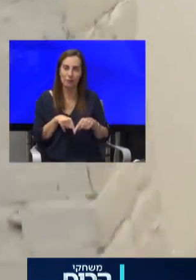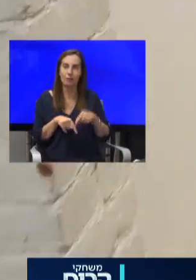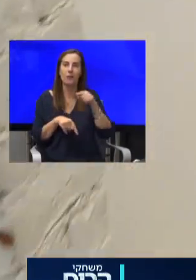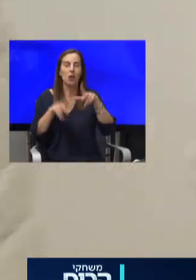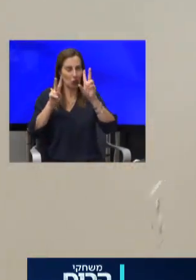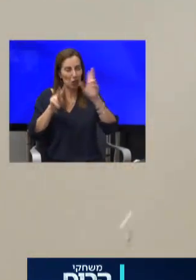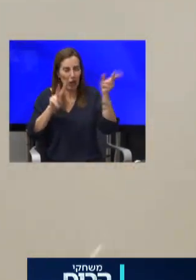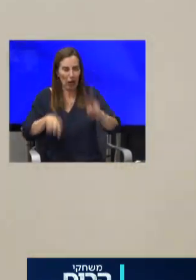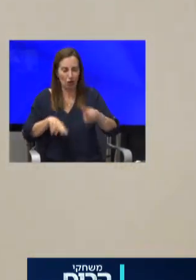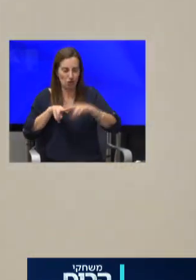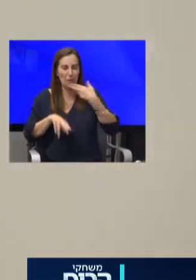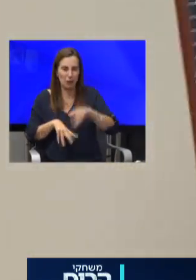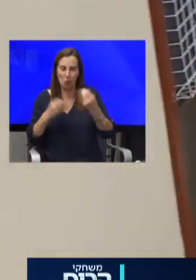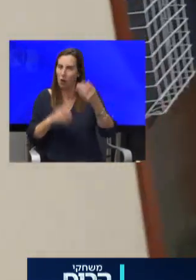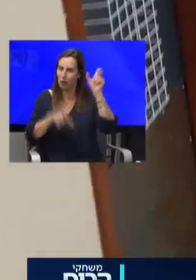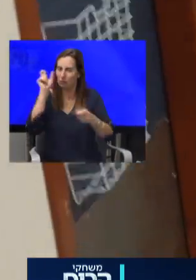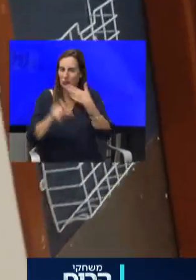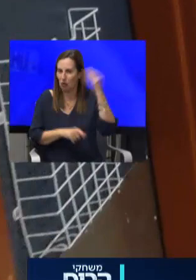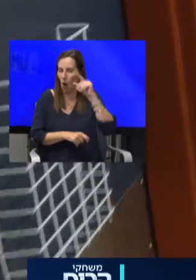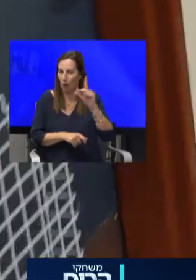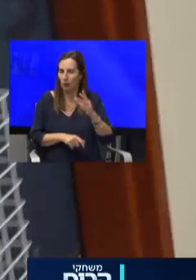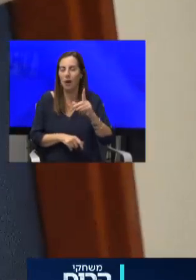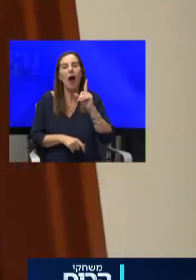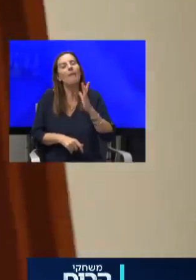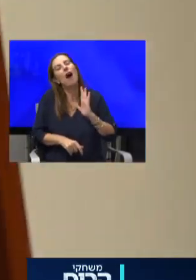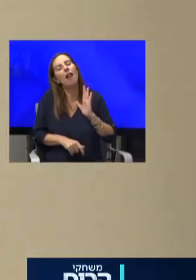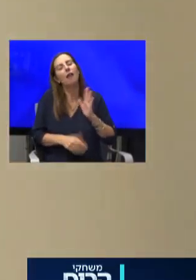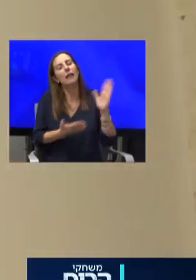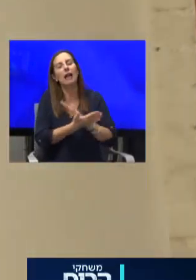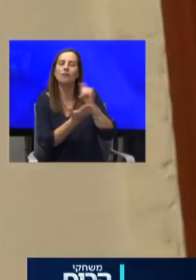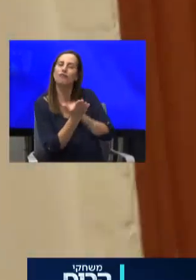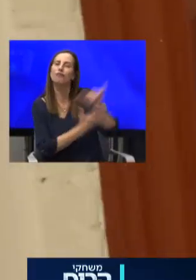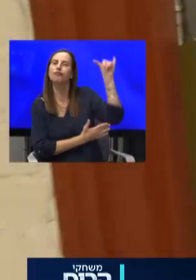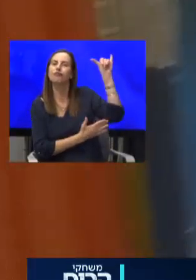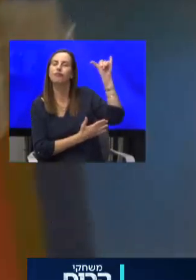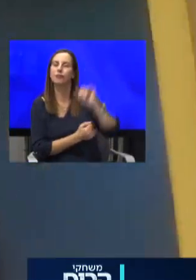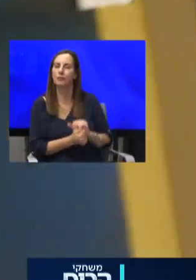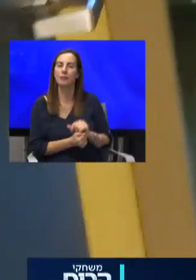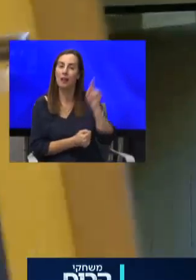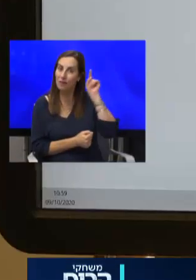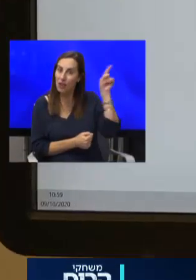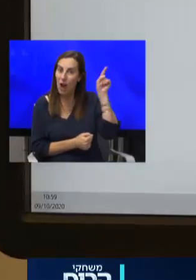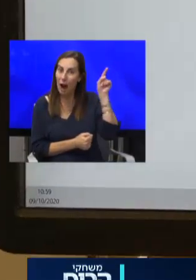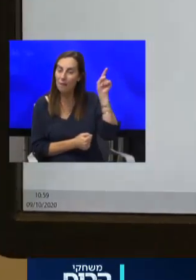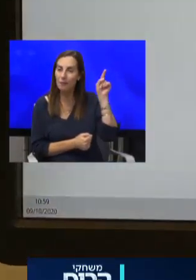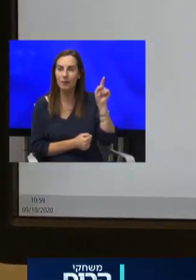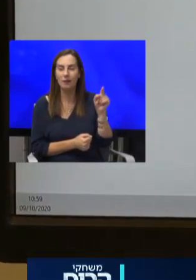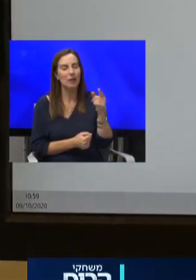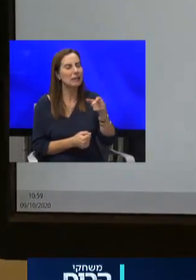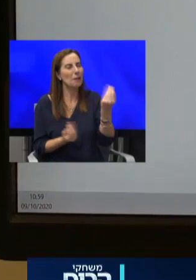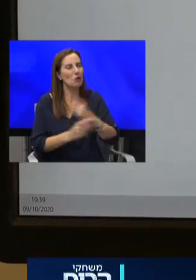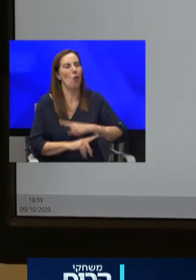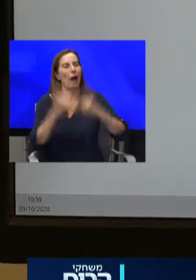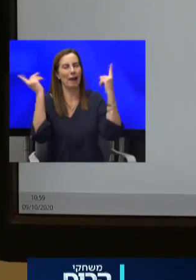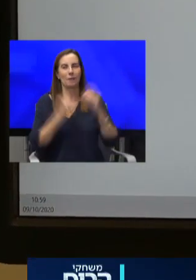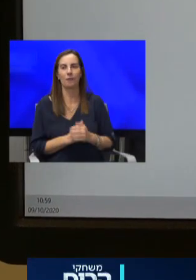כמו ישראלים נוספים שלומדים איתה אבל היא החליטה לטוס למסט שוסטס ושם זה כבר עולם אחר. כשאני כמה אני